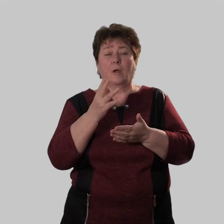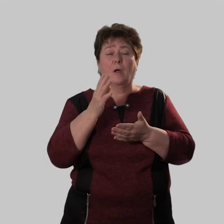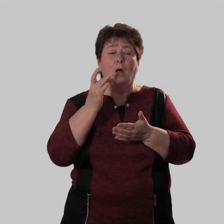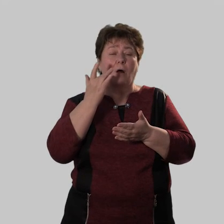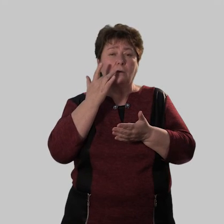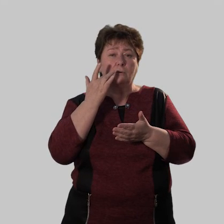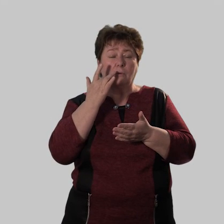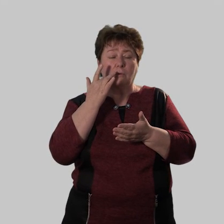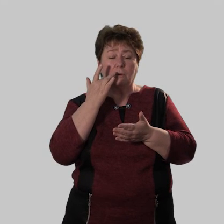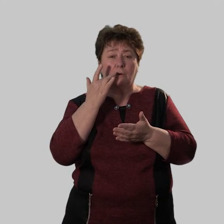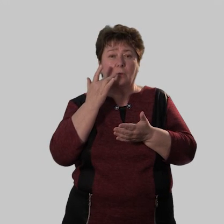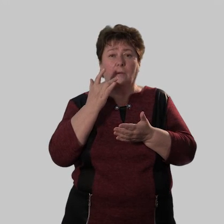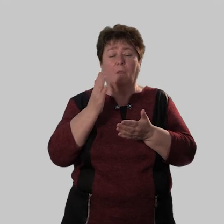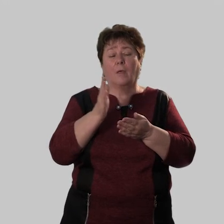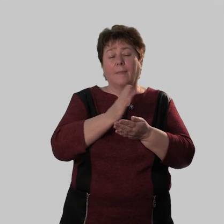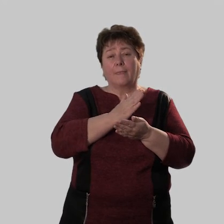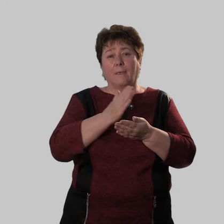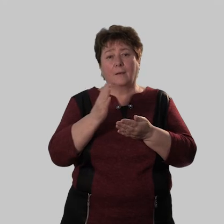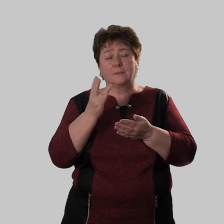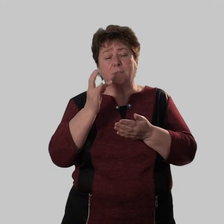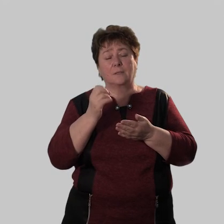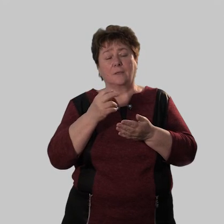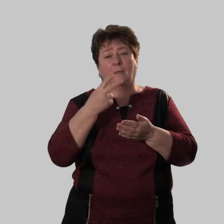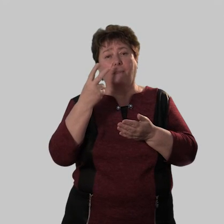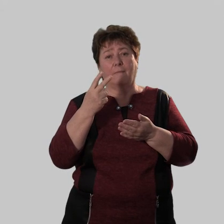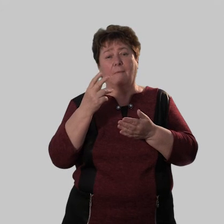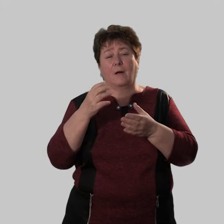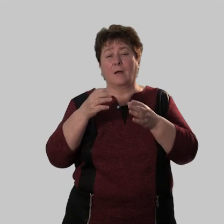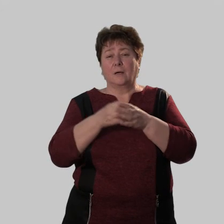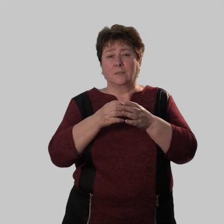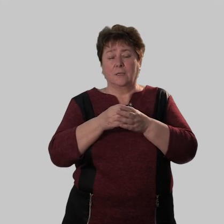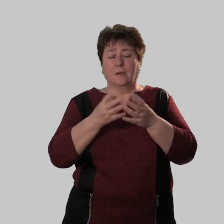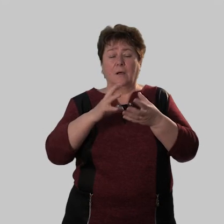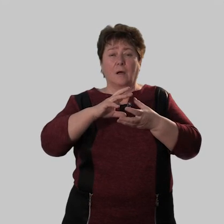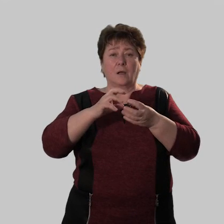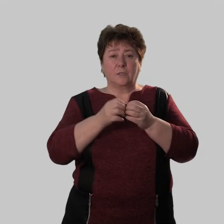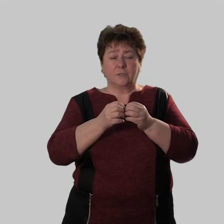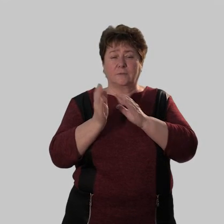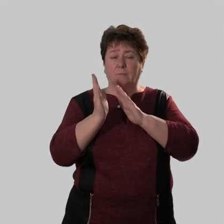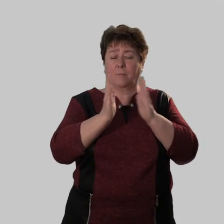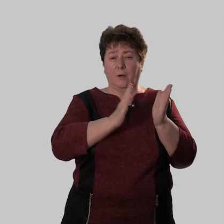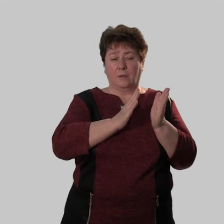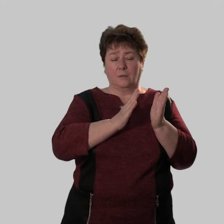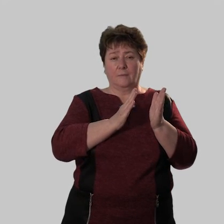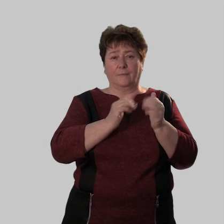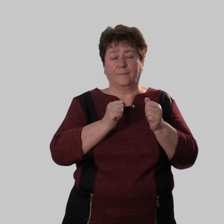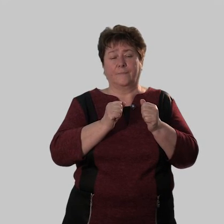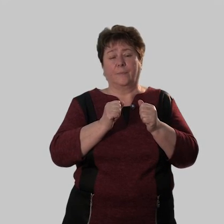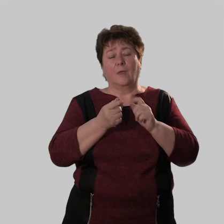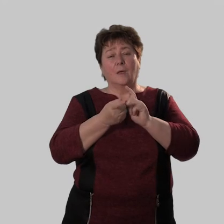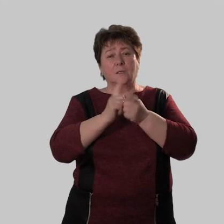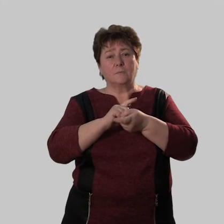сколько, который. Делится на два разряда – количественные и порядковые.